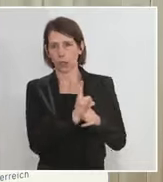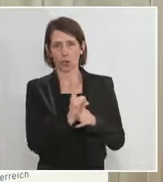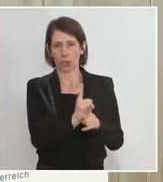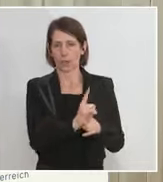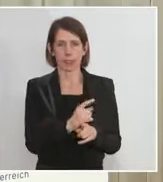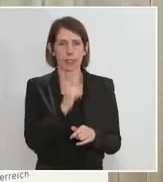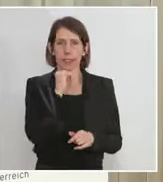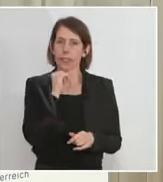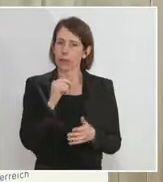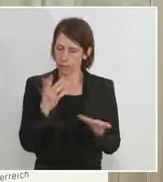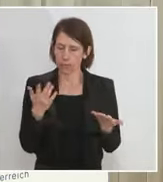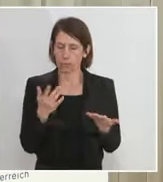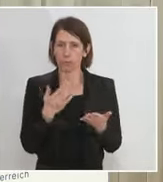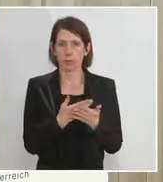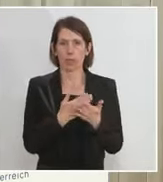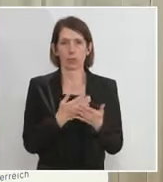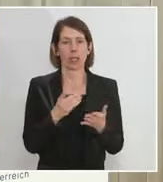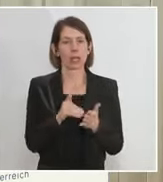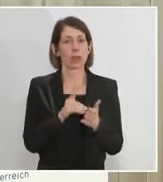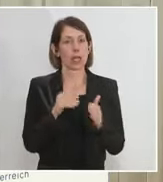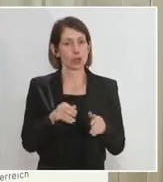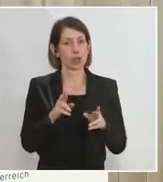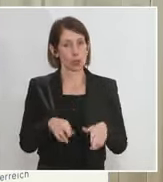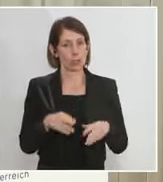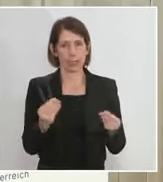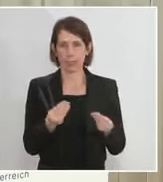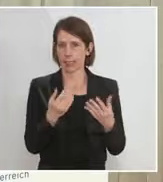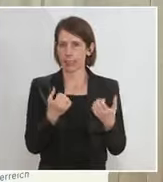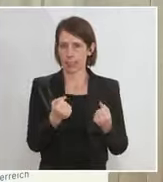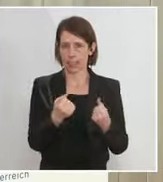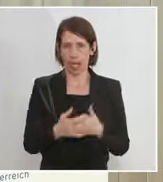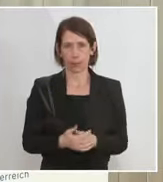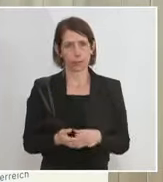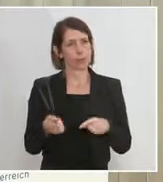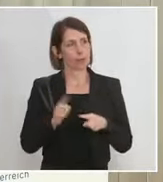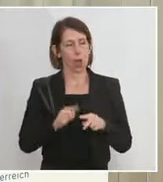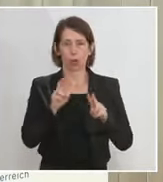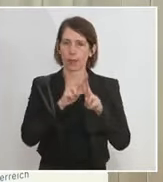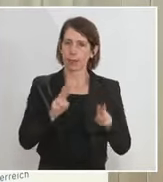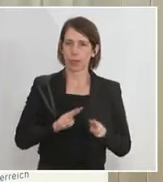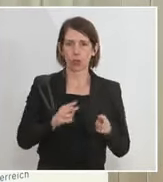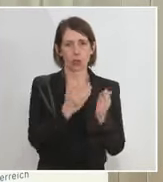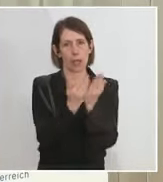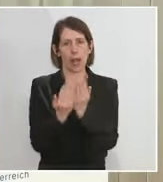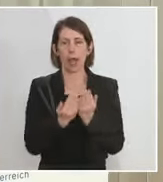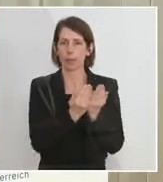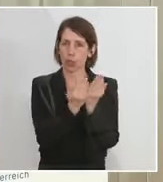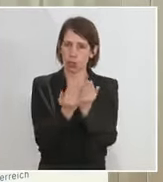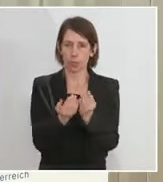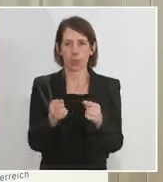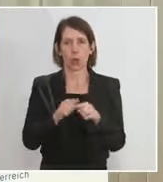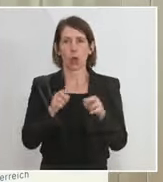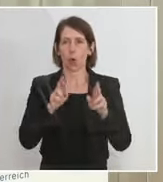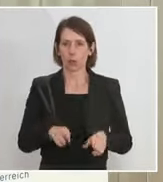besonders relevant. Habe schon gesagt, alles international abgestimmt, jetzt rechtlich eingebettet